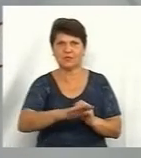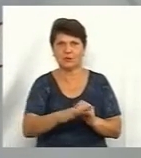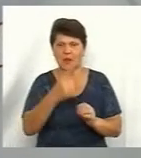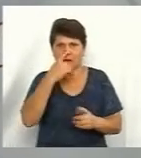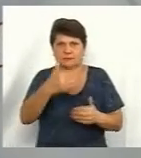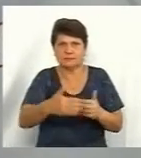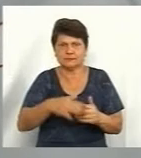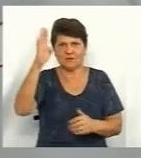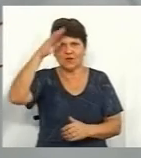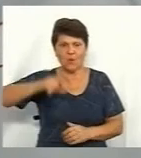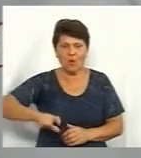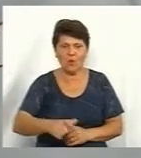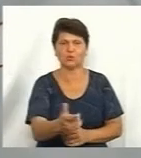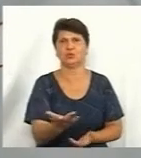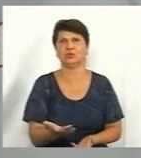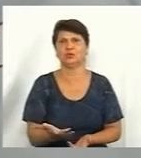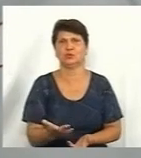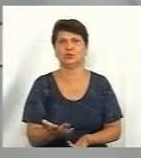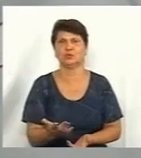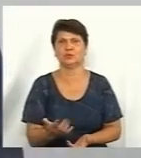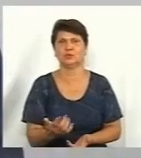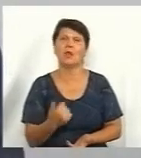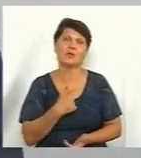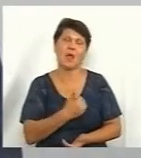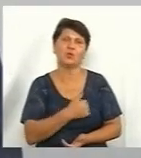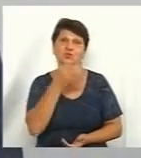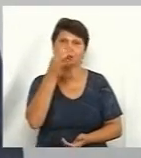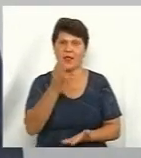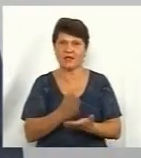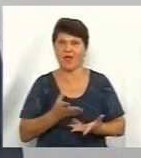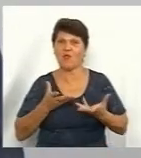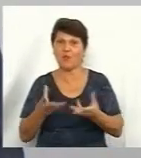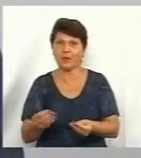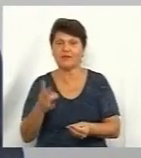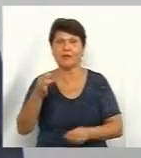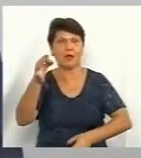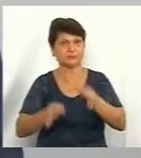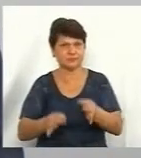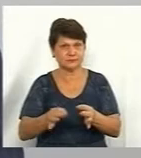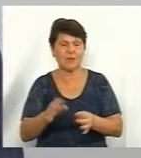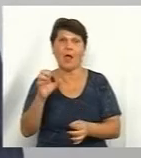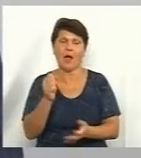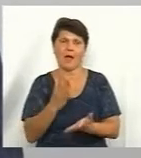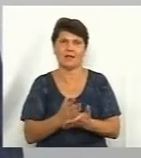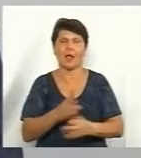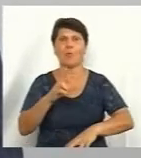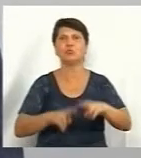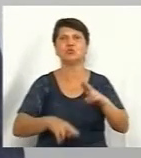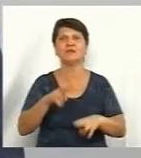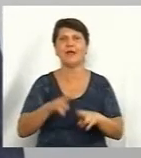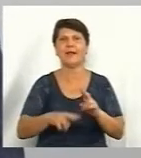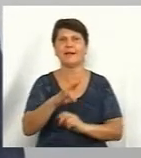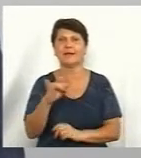немає поблизу сільних пунктів. є вплив на довкілля, а є будівельні норми. Тут, якби воно не зовсім,